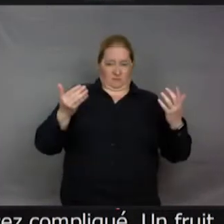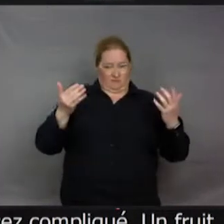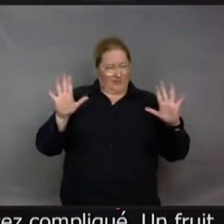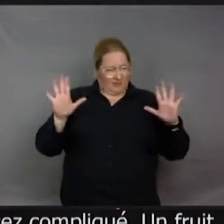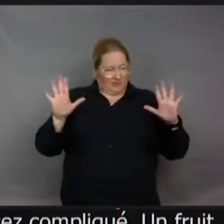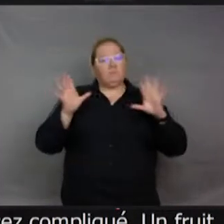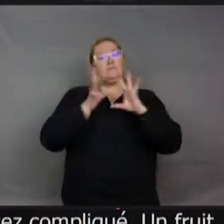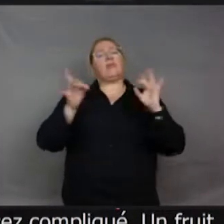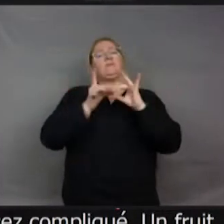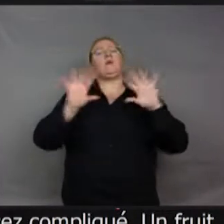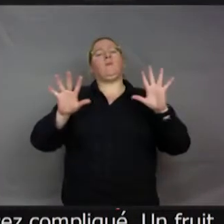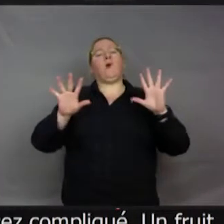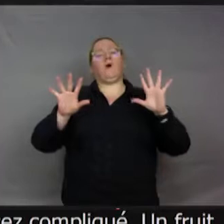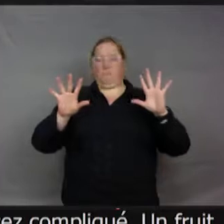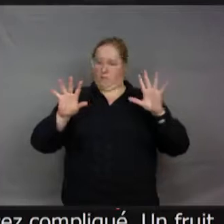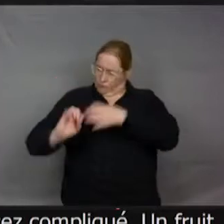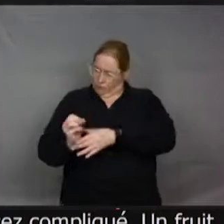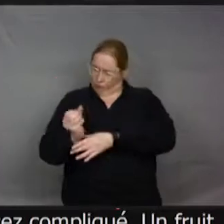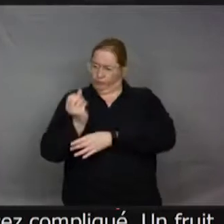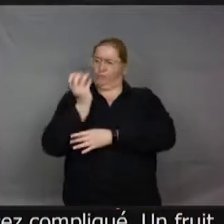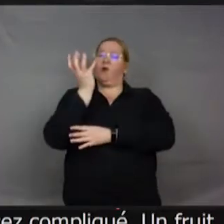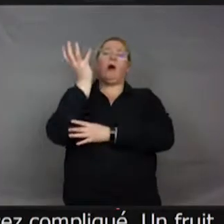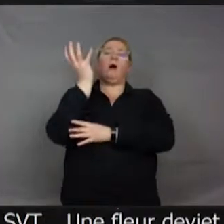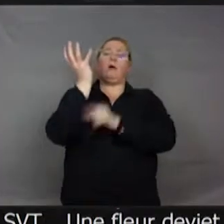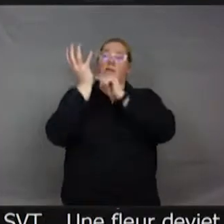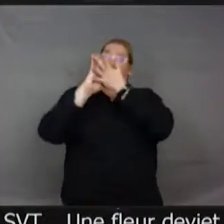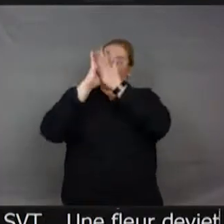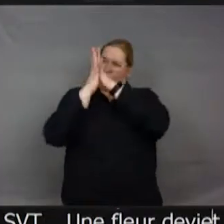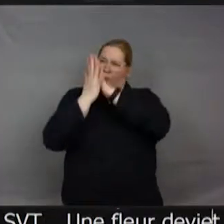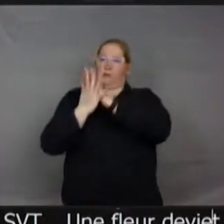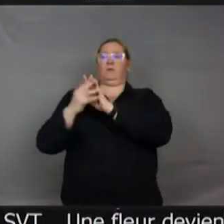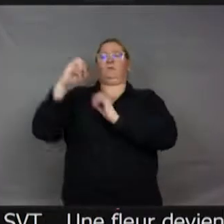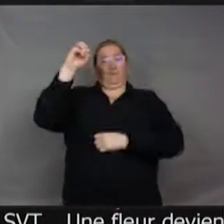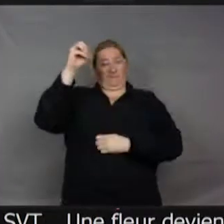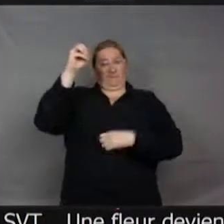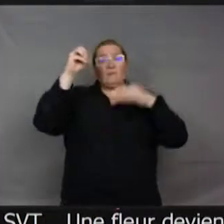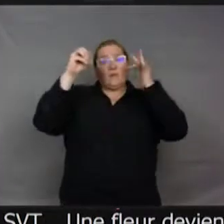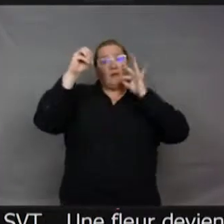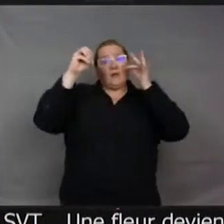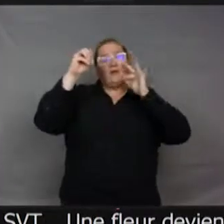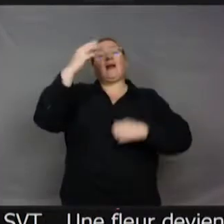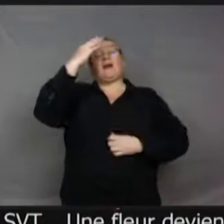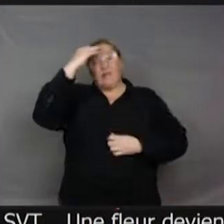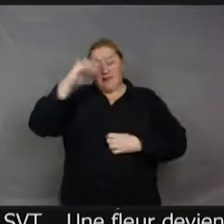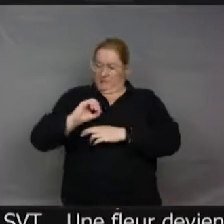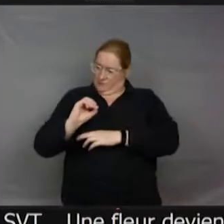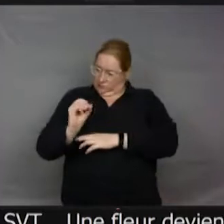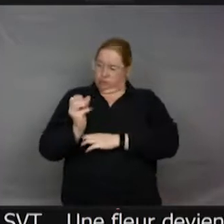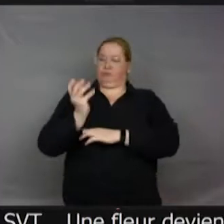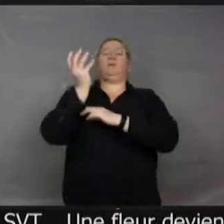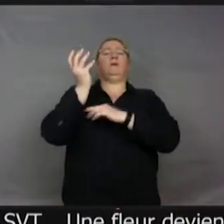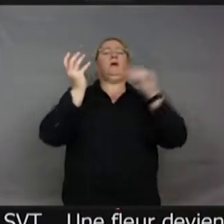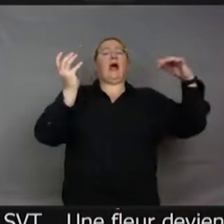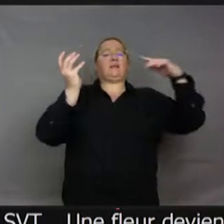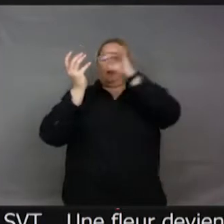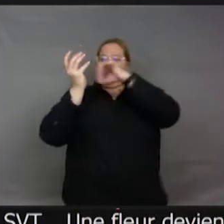une fleur devient un fruit. Et souvent, si l'insecte ne passe pas sur la fleur avant, enfin, ne passe pas sur la fleur, elle ne peut pas